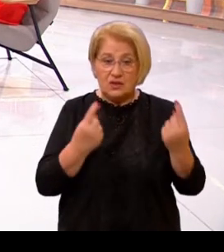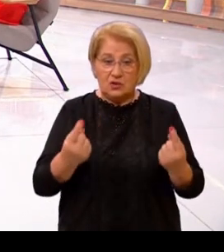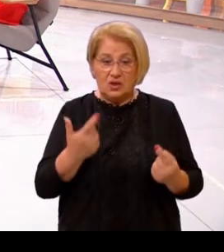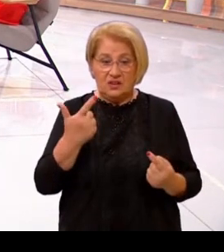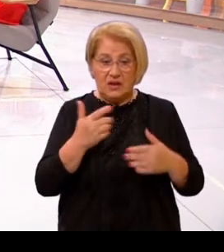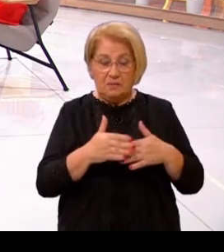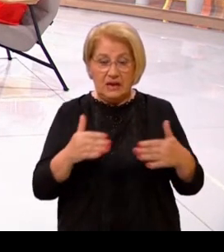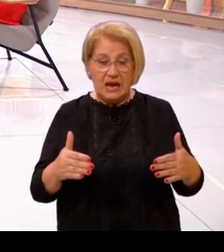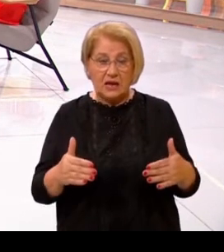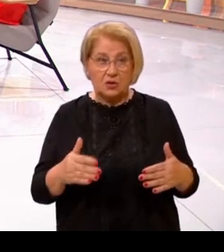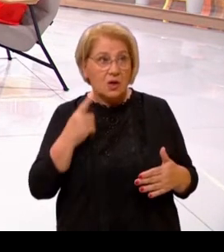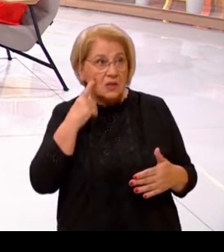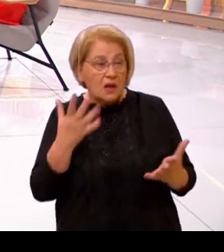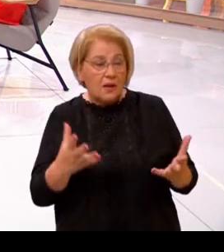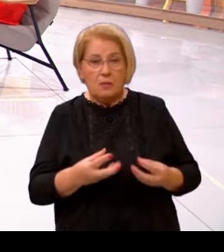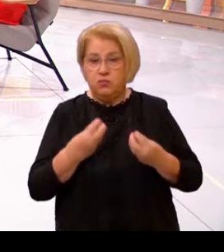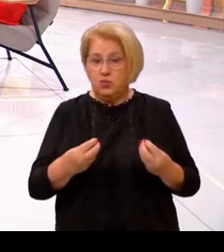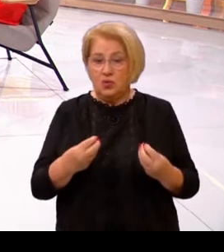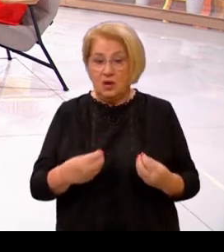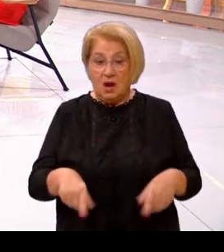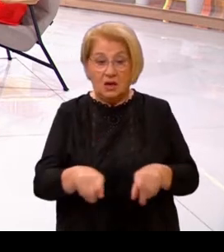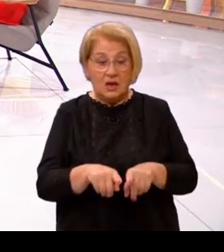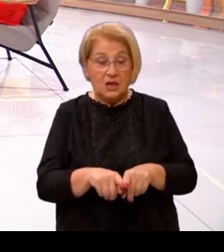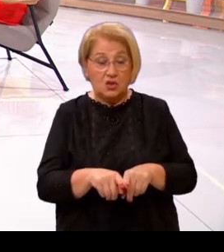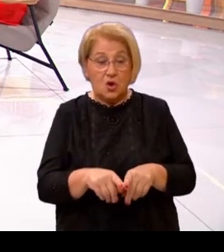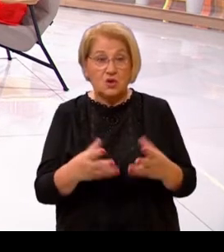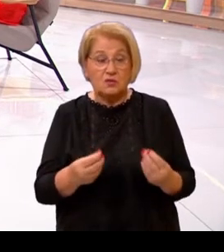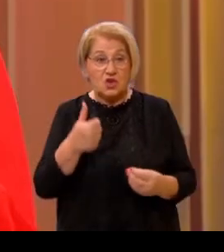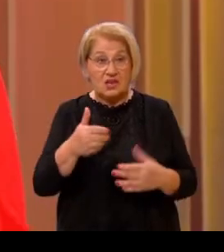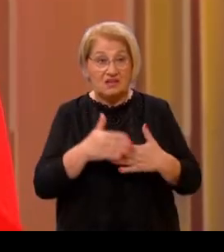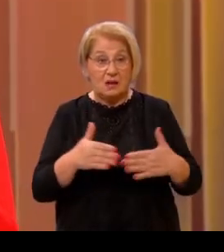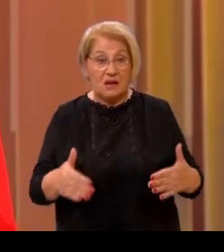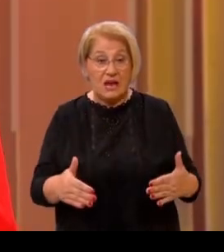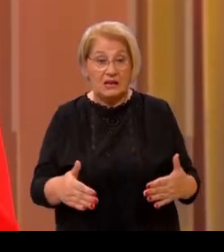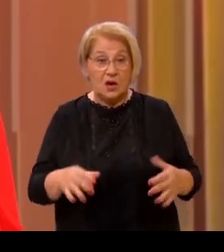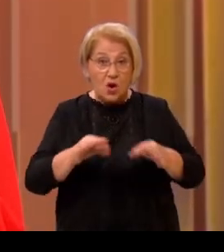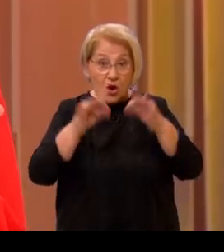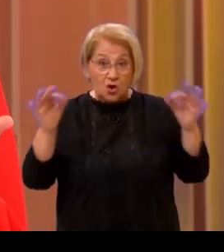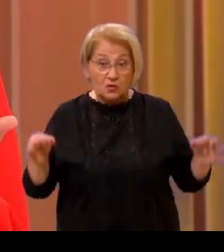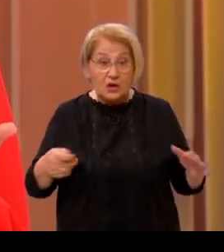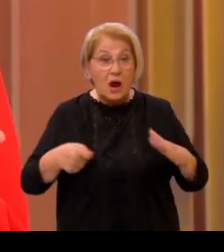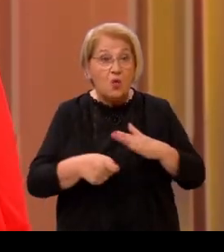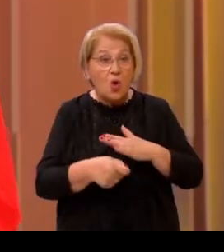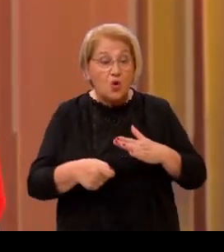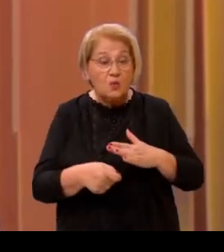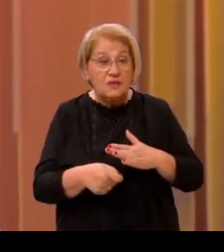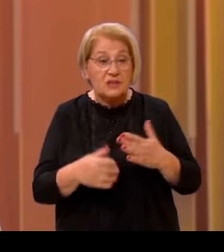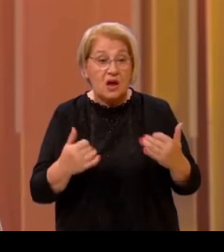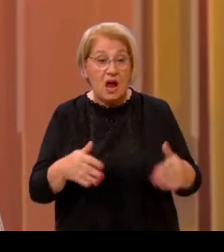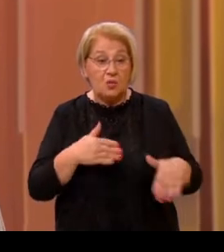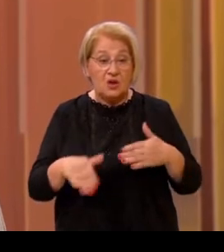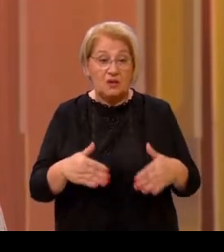Dvije milijarde, kad kažete, zvuči puno, ali isto tako jako puno zvuči jedna milijarda koja je otkrivena u korupcijskoj aferi, a